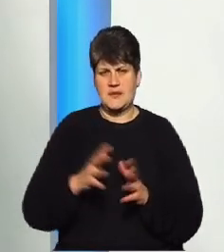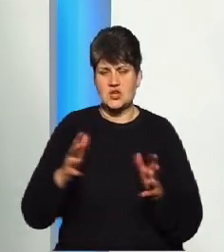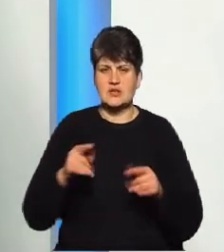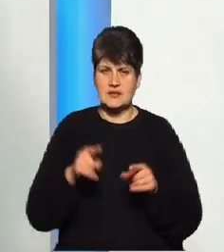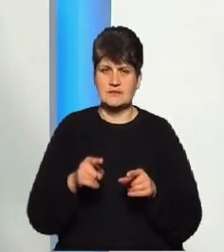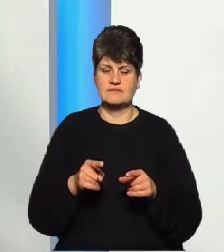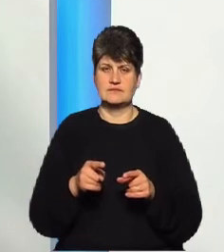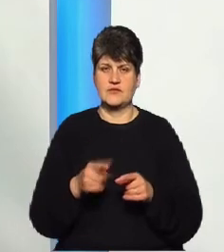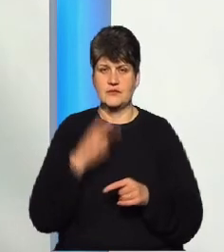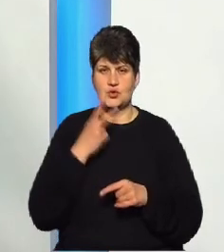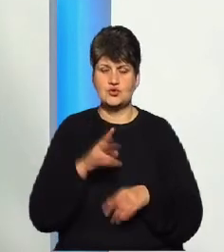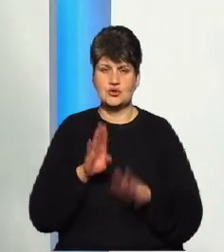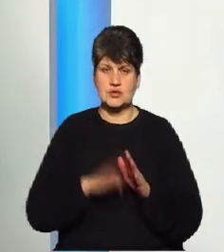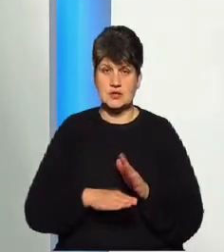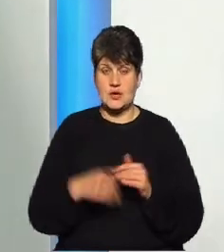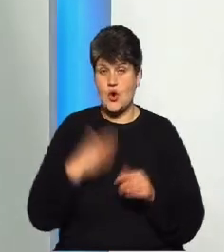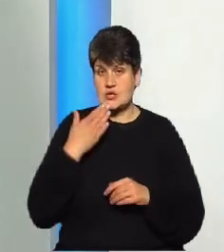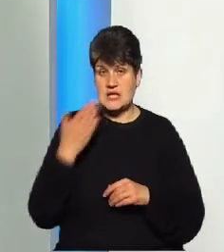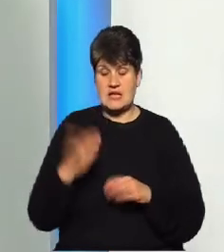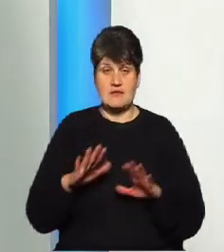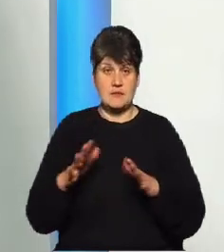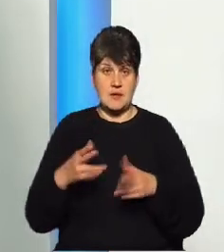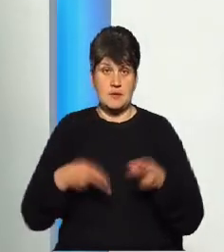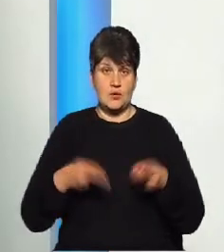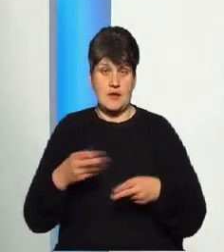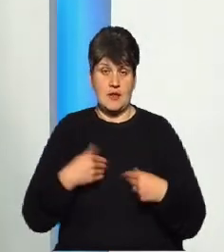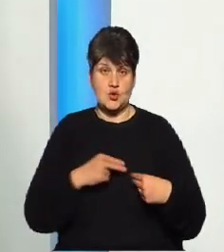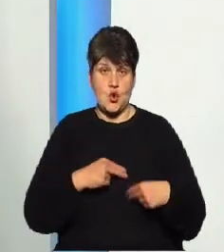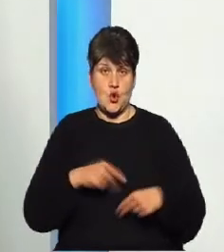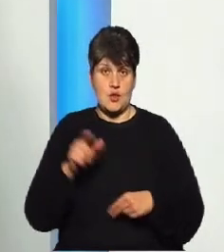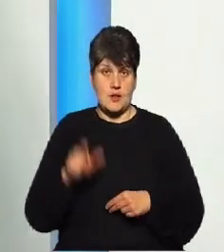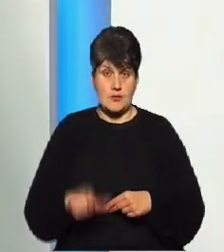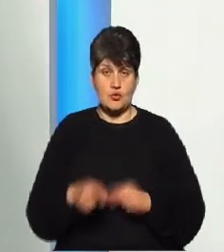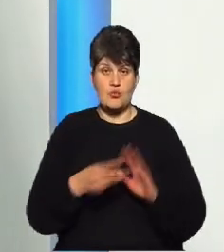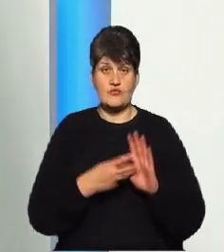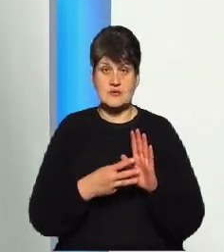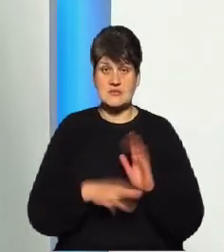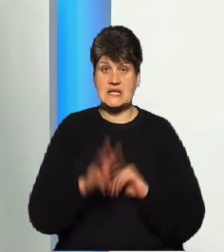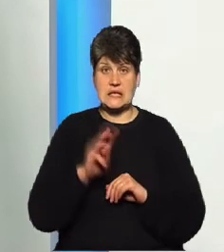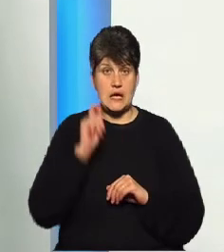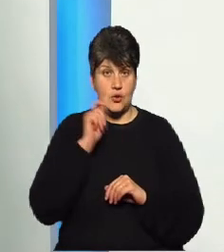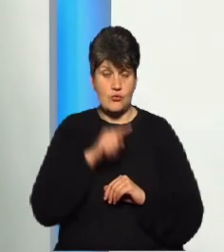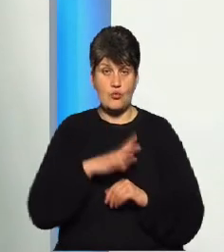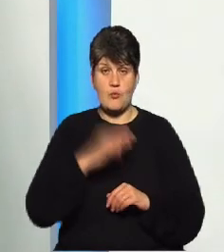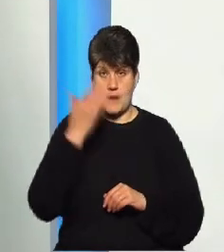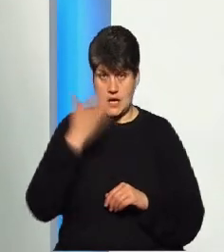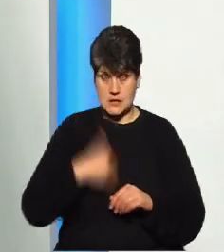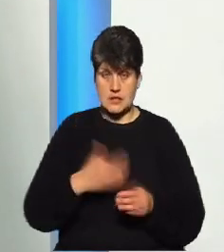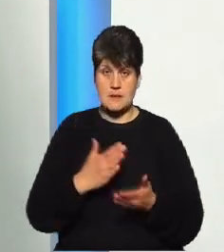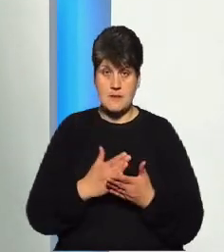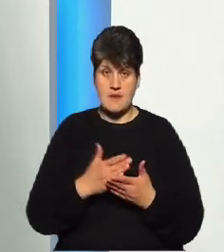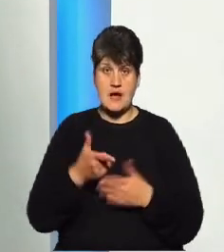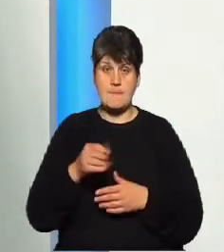випадок, мені доводилося оперувати нашого колегу, якому 83 роки він був паралізований, мав геморрогічний інсульт, кров вилив.